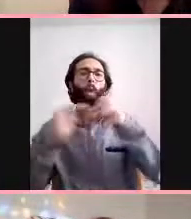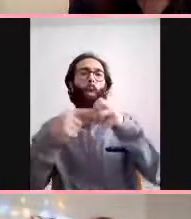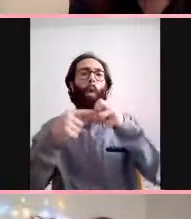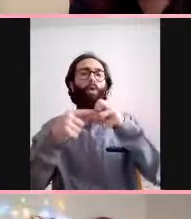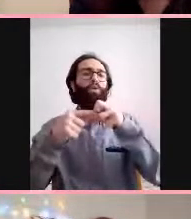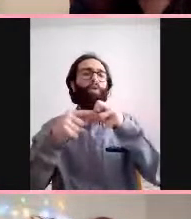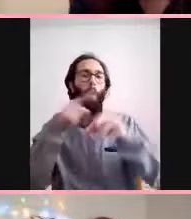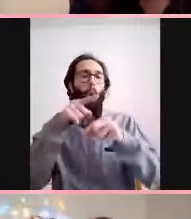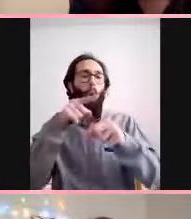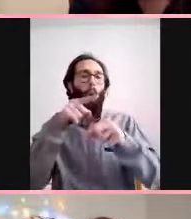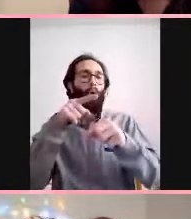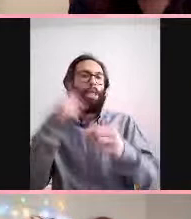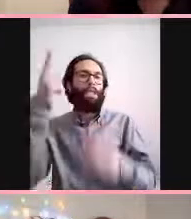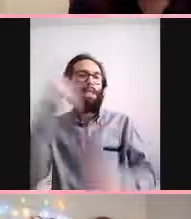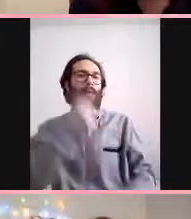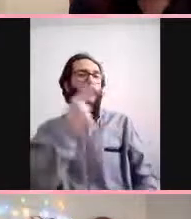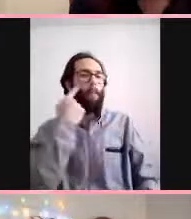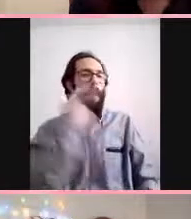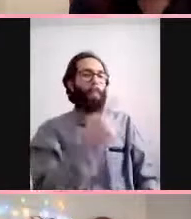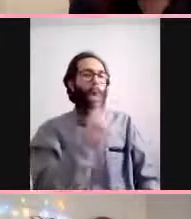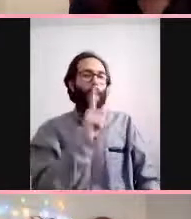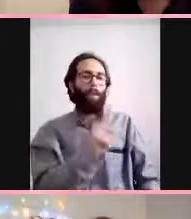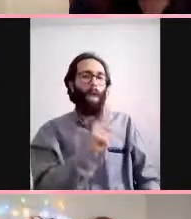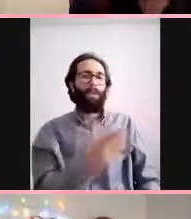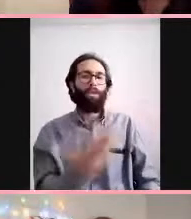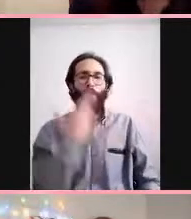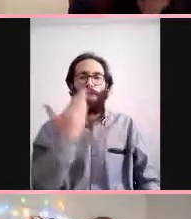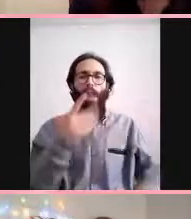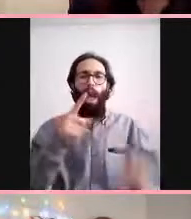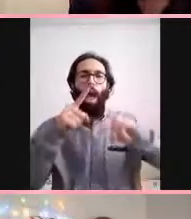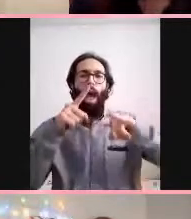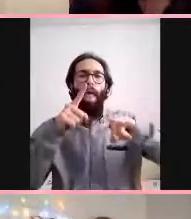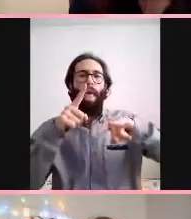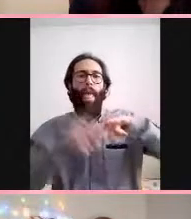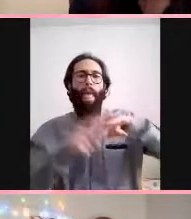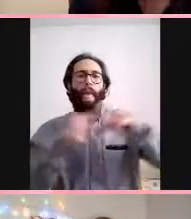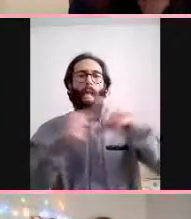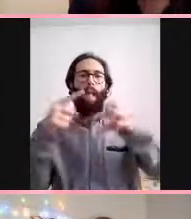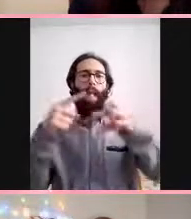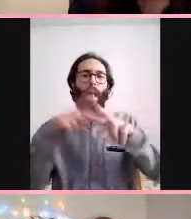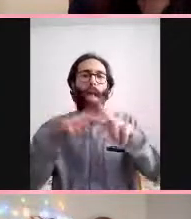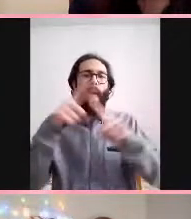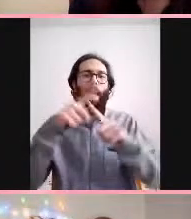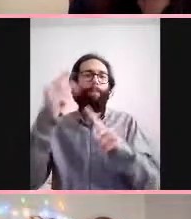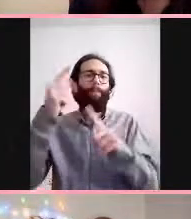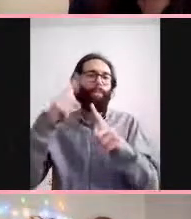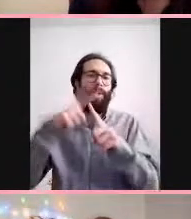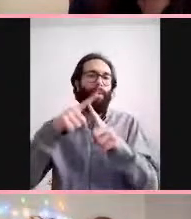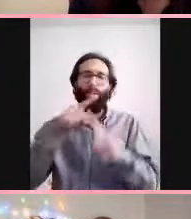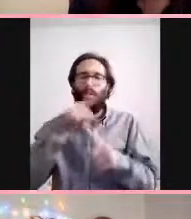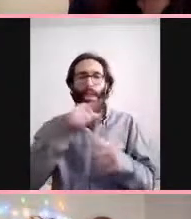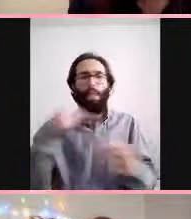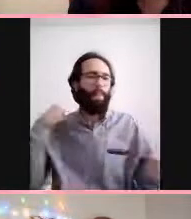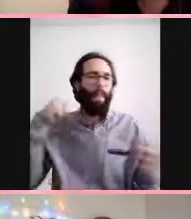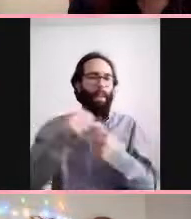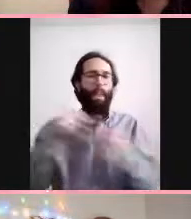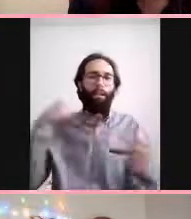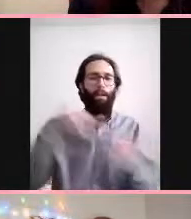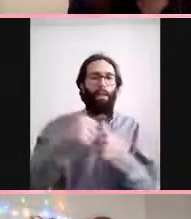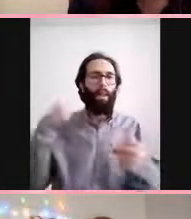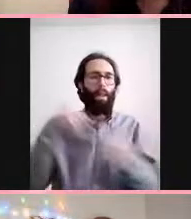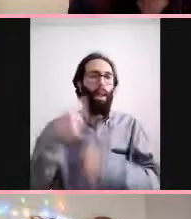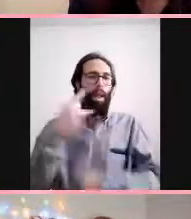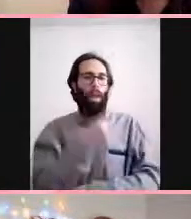benim antikor düzeyim çok düşüktü ama çok düşük olsa bile idare ediyor dediler tekrar yapmıyorlarmış mesela onun gibi